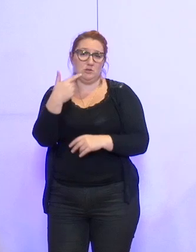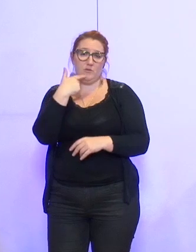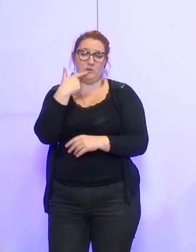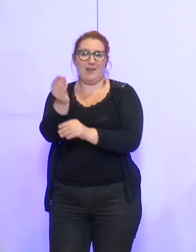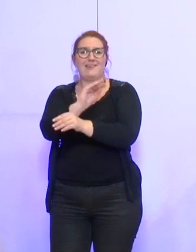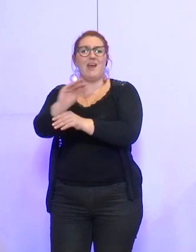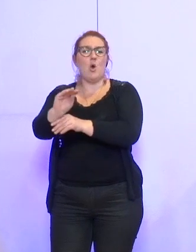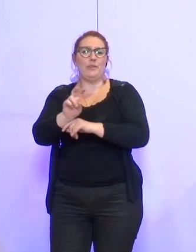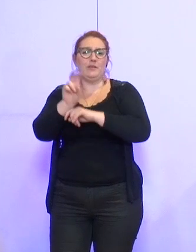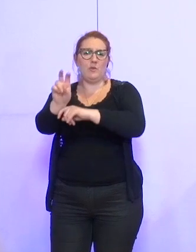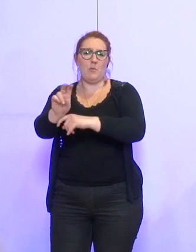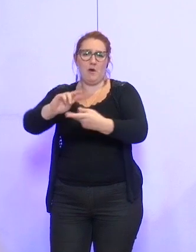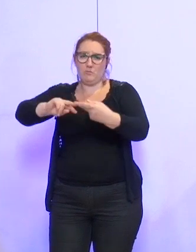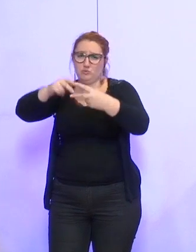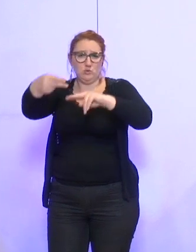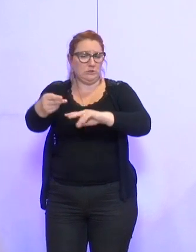garantie d'emprunt.